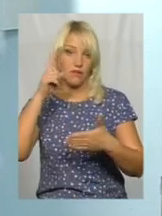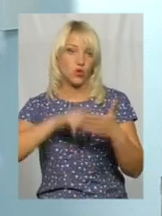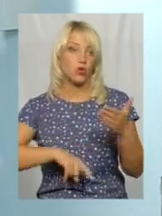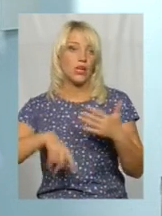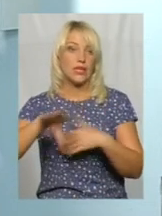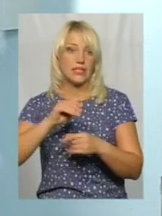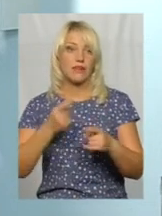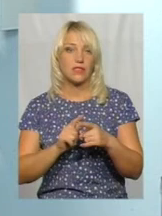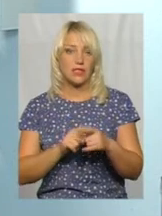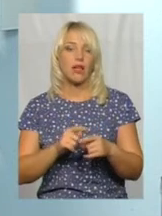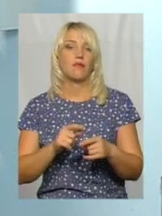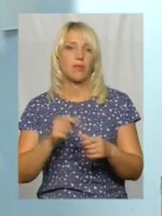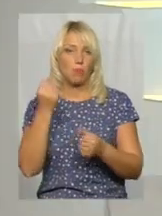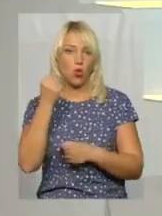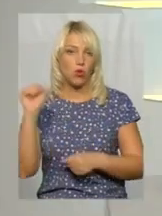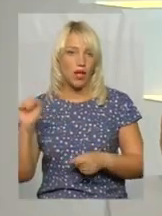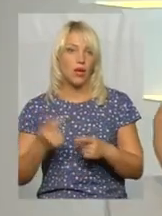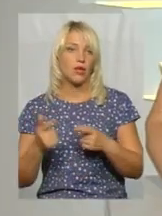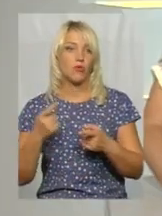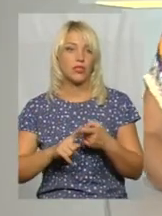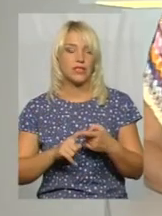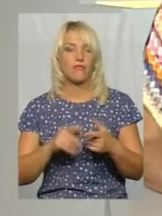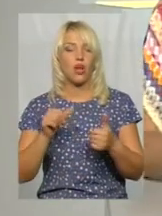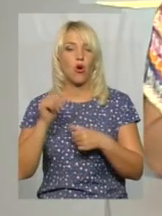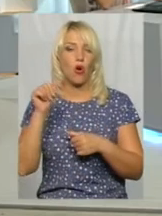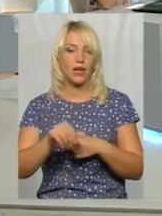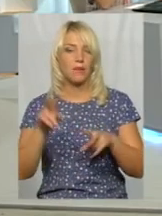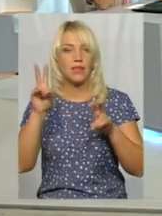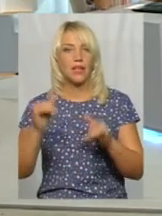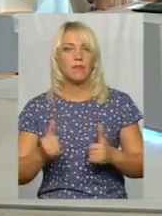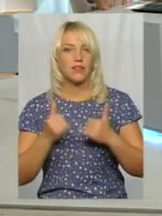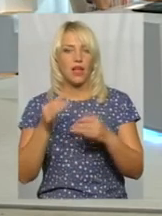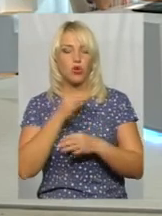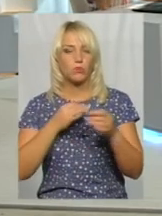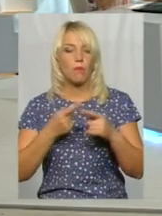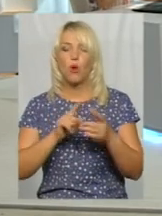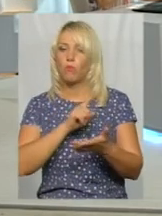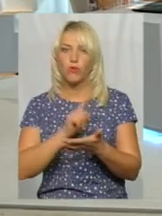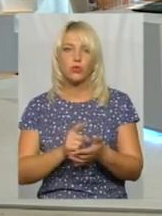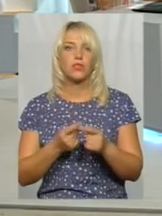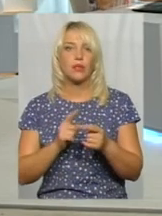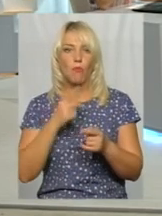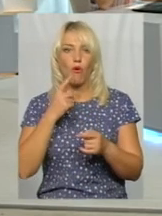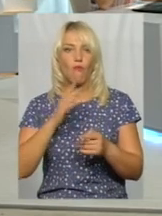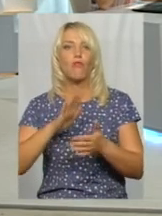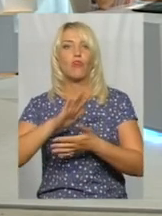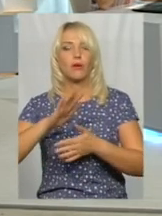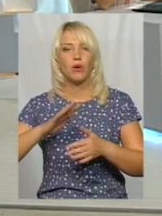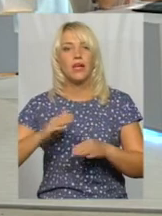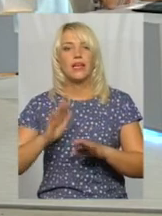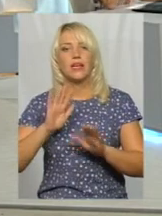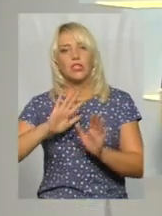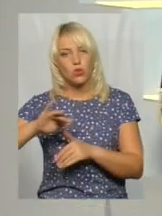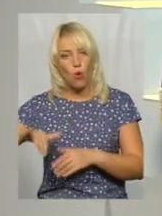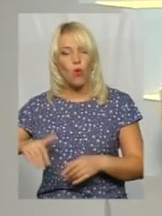все подолаємо. І оце вже окрема тема для розмови. Ми обов'язково про це поговоримо згодом. А на сьогодні вже наш час ефіру